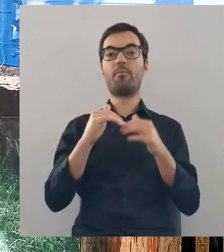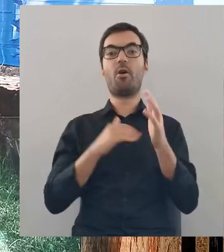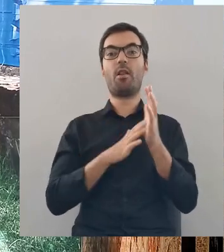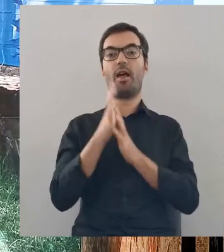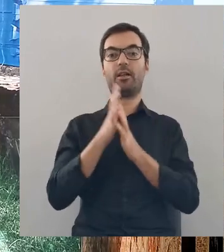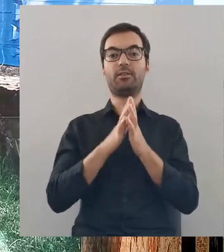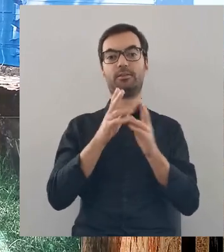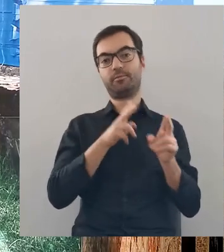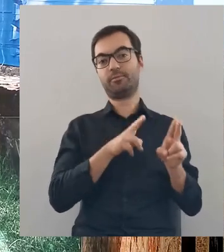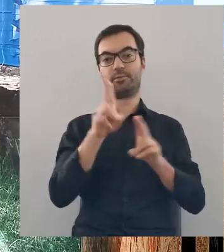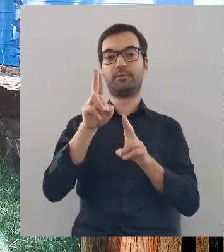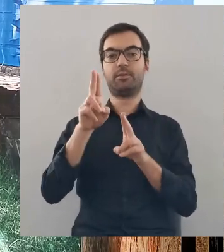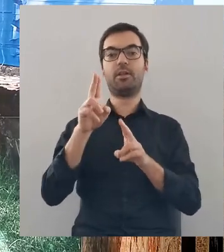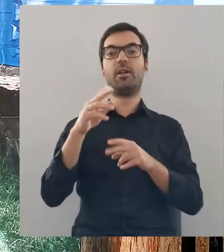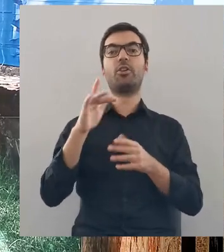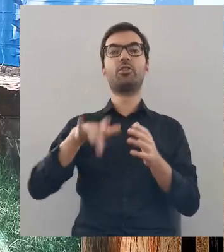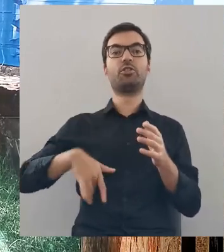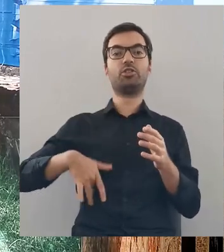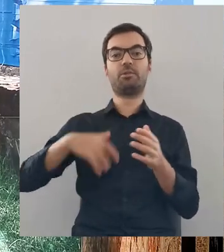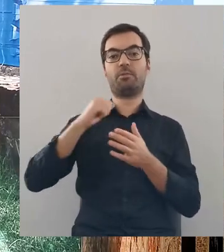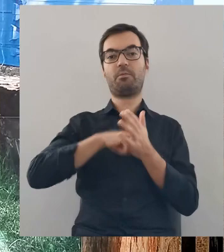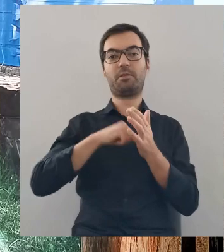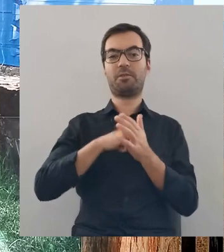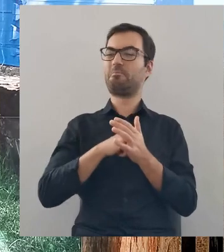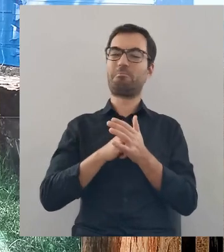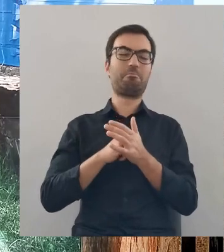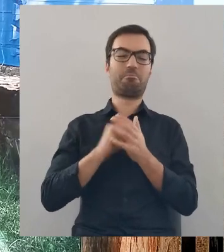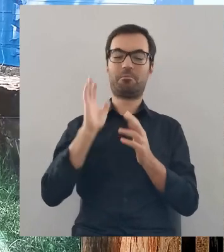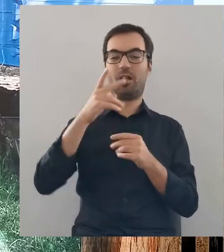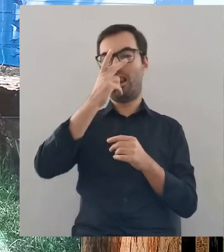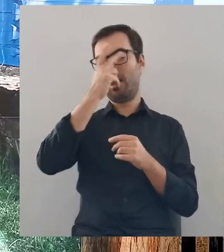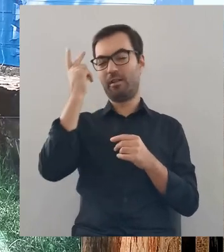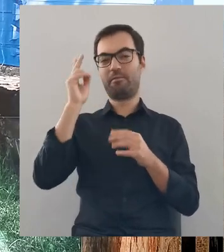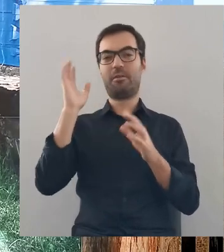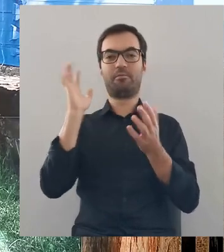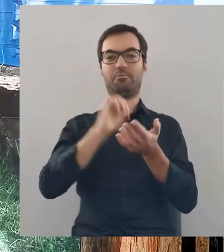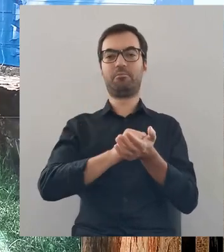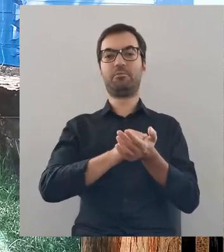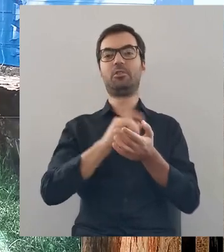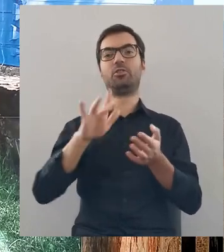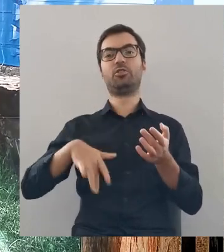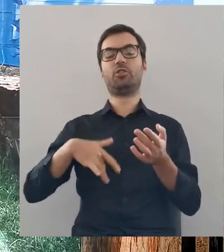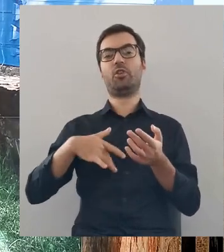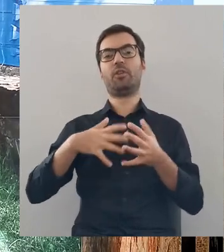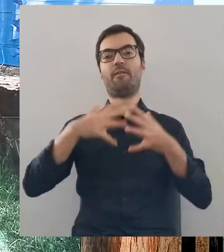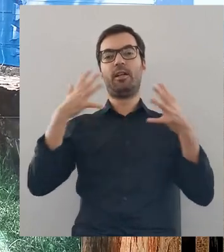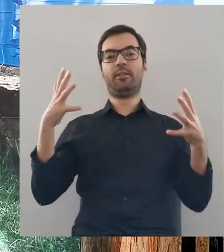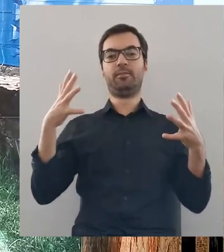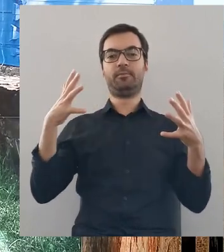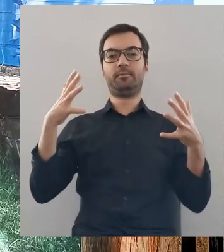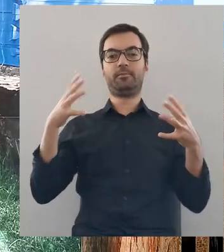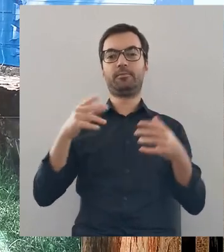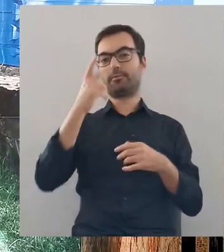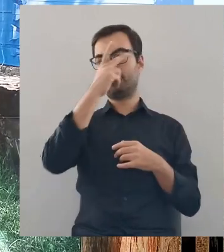że oficjalnie Podlasie należało do księstwa mazowieckiego, to tak naprawdę siedzieli tam Litwini i książe